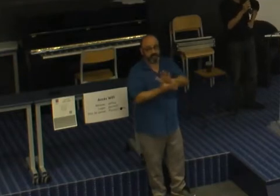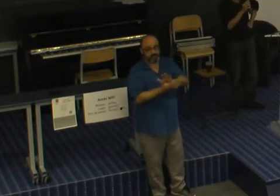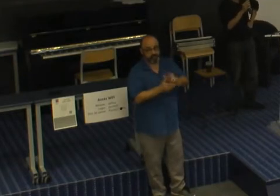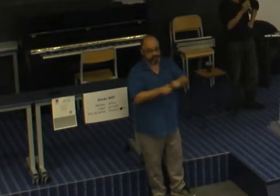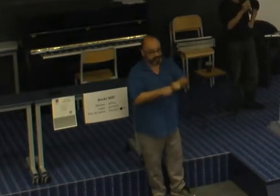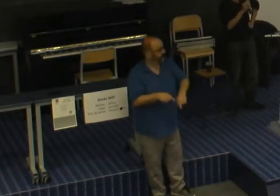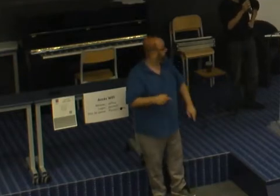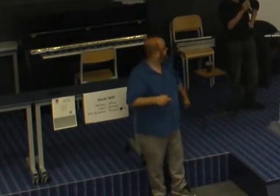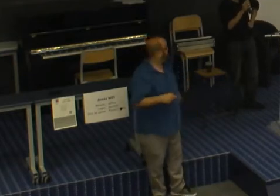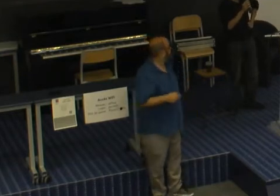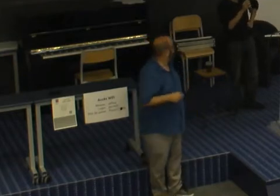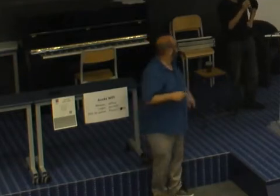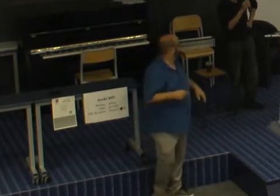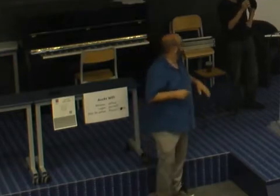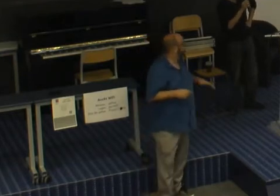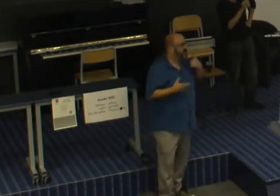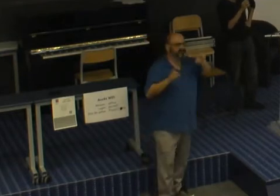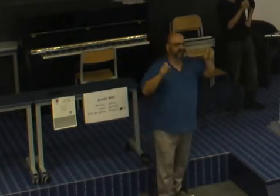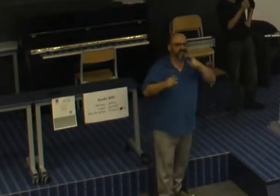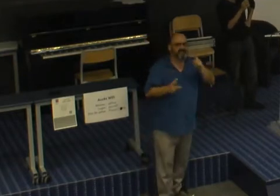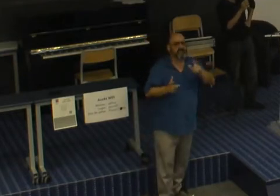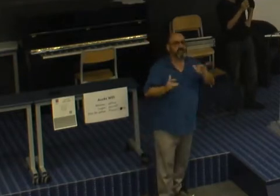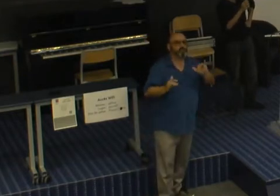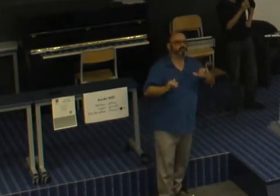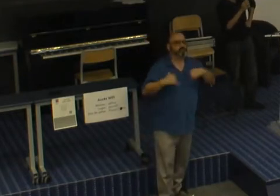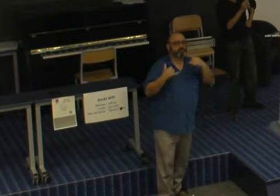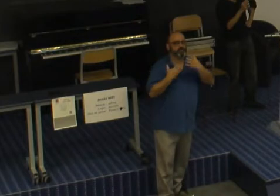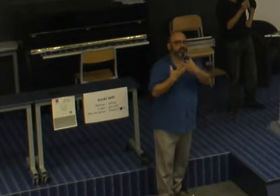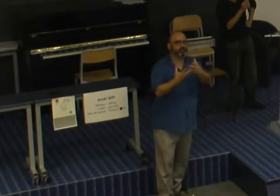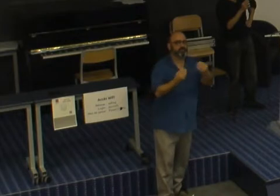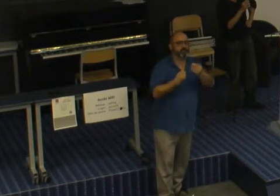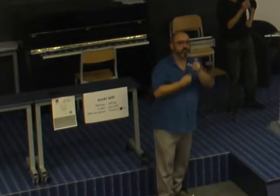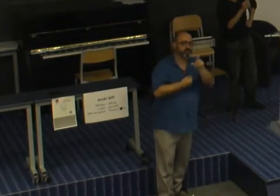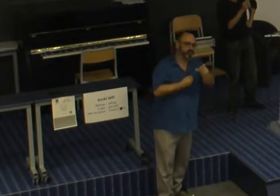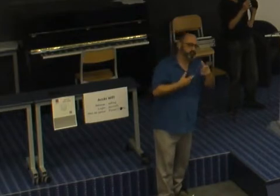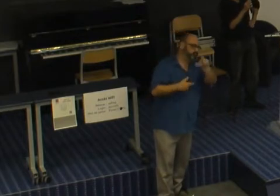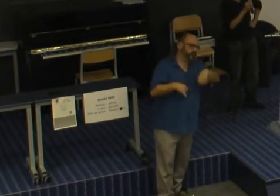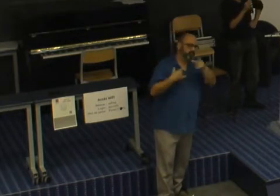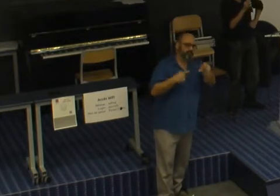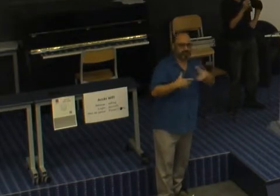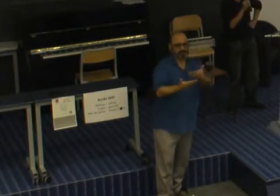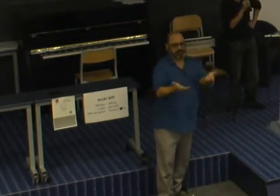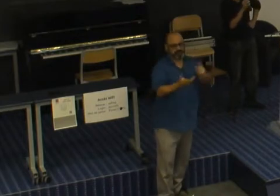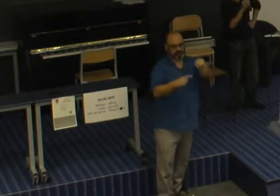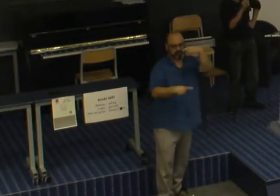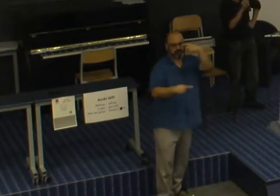Qui a dit que « young people are just smarter » ? Les jeunes gens sont juste plus intelligents. À votre avis ?